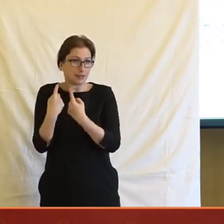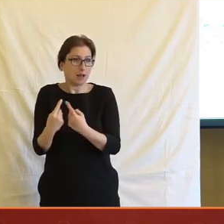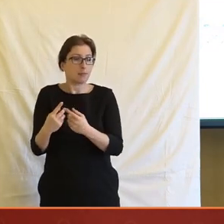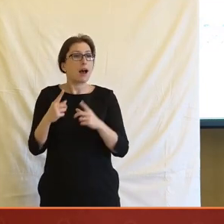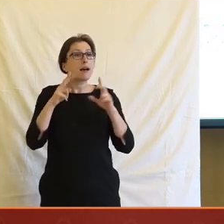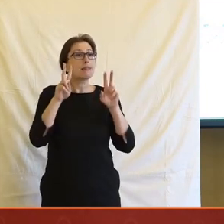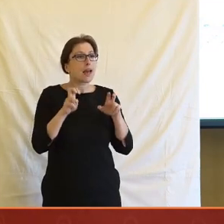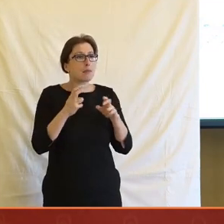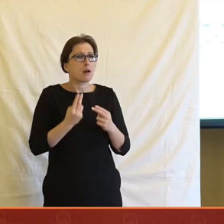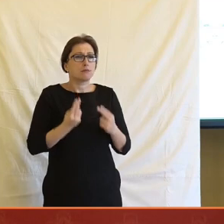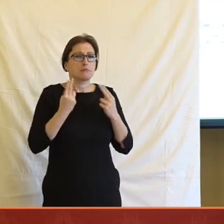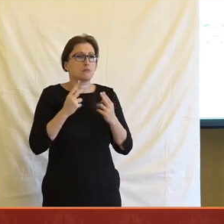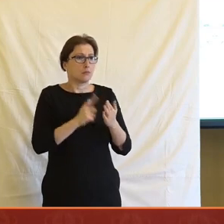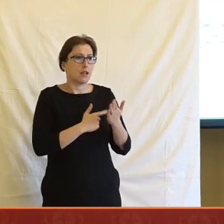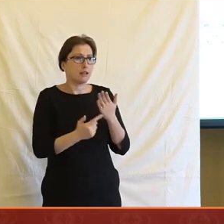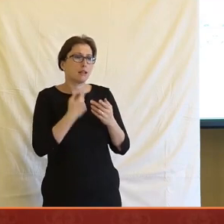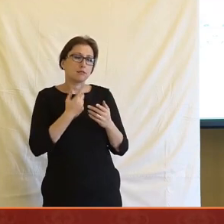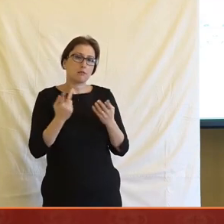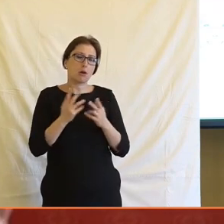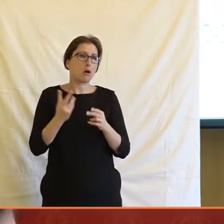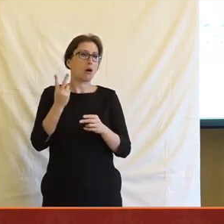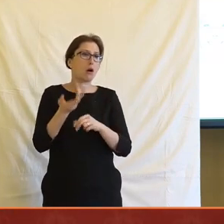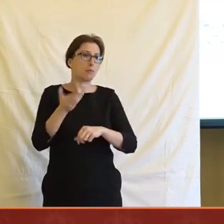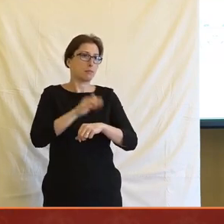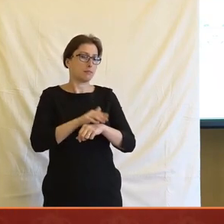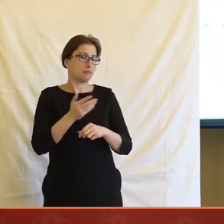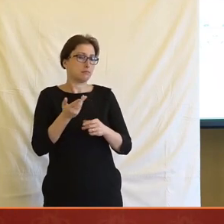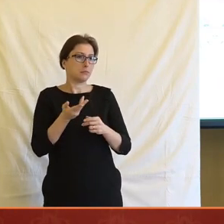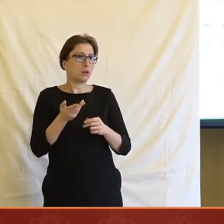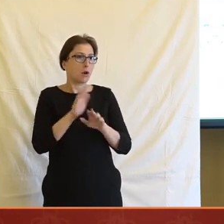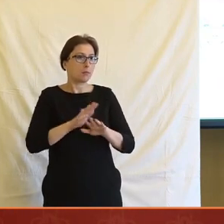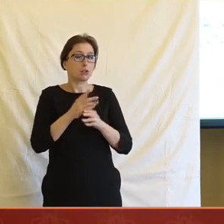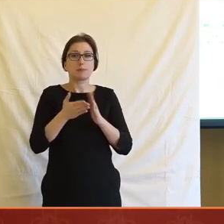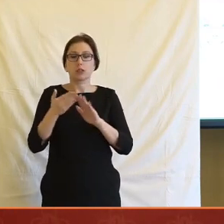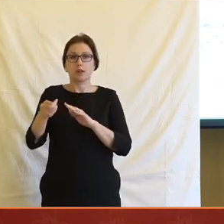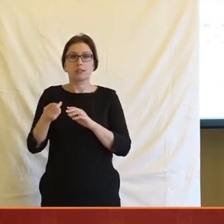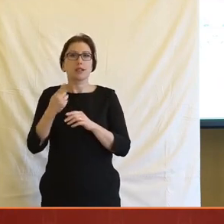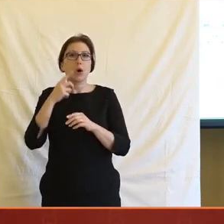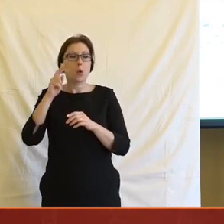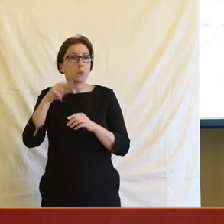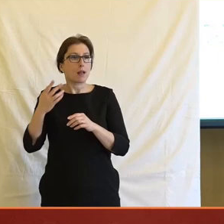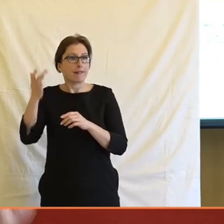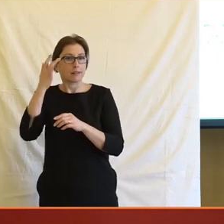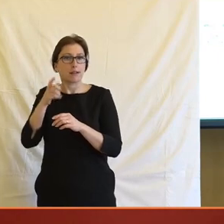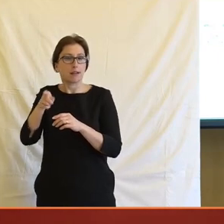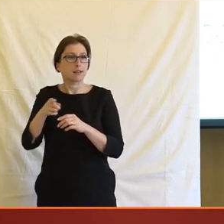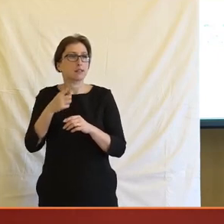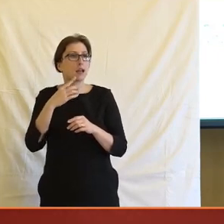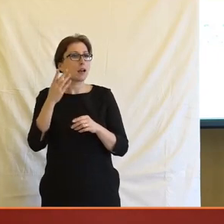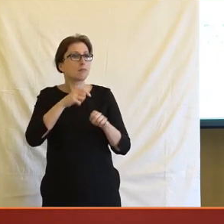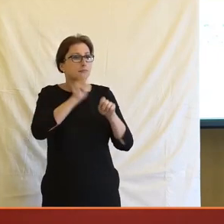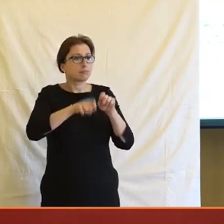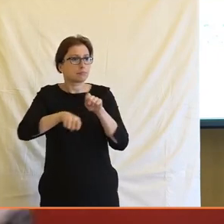závažné. Nechceme si generovat umělou inteligencí fotky prostě obětí